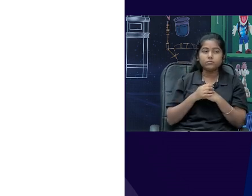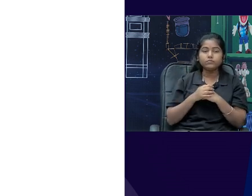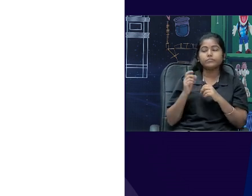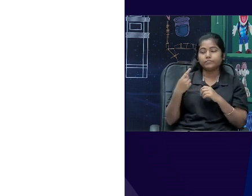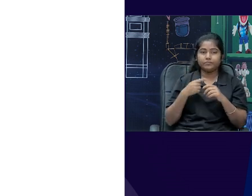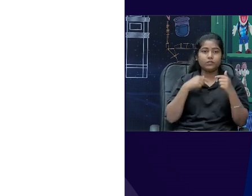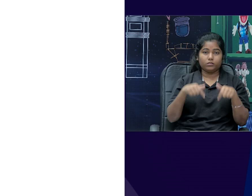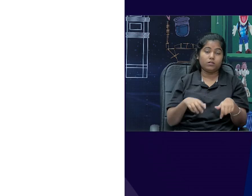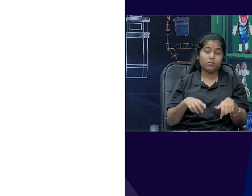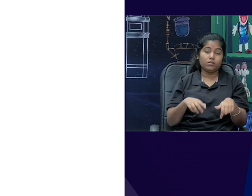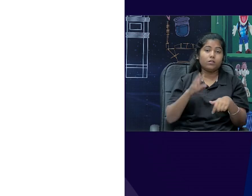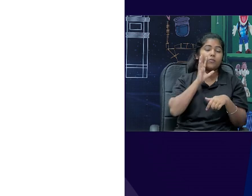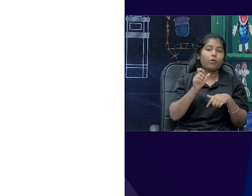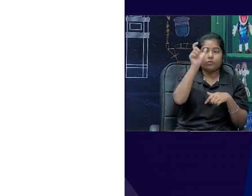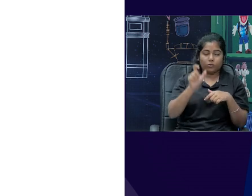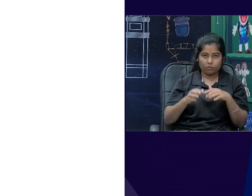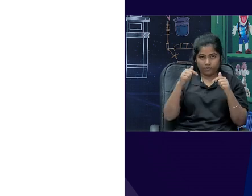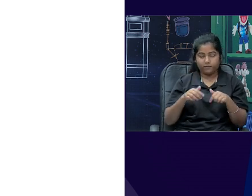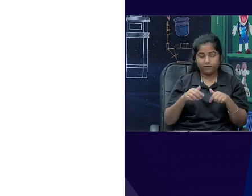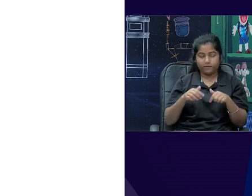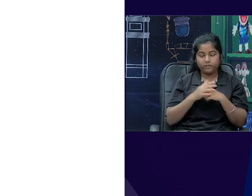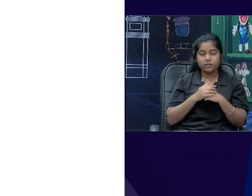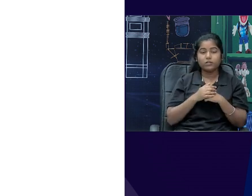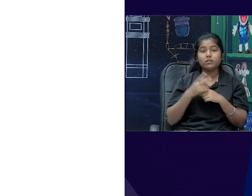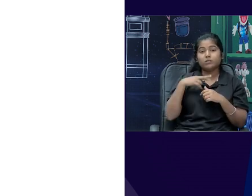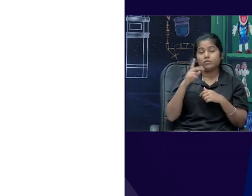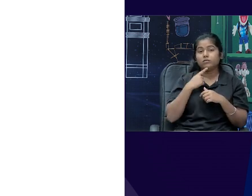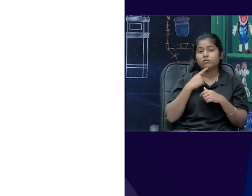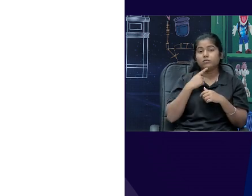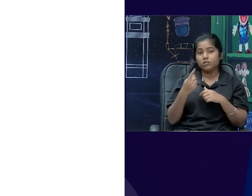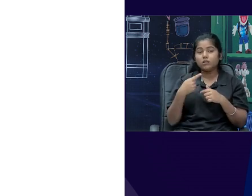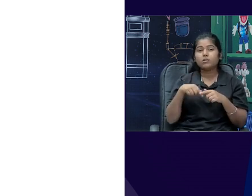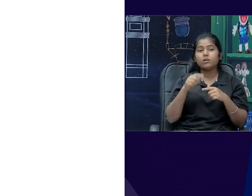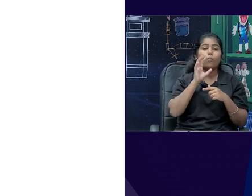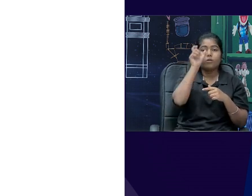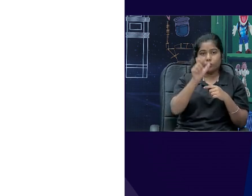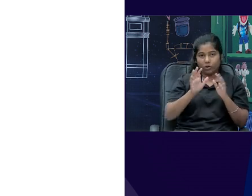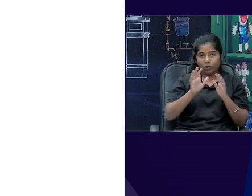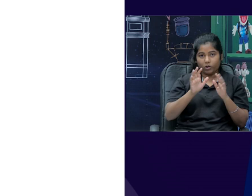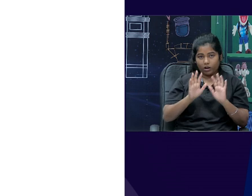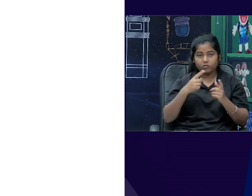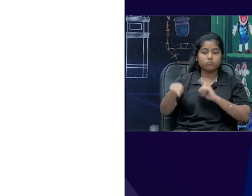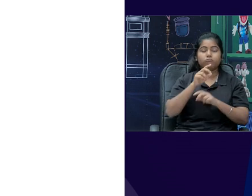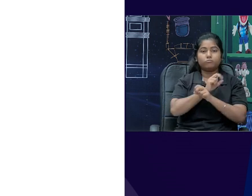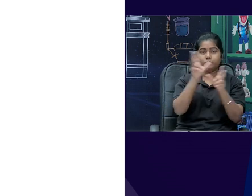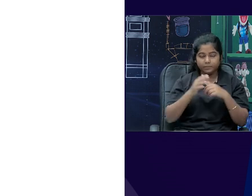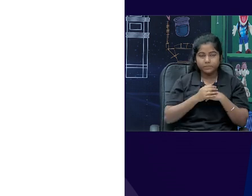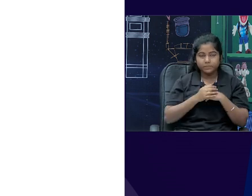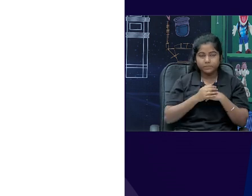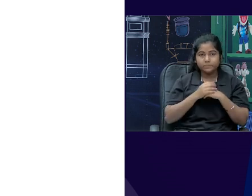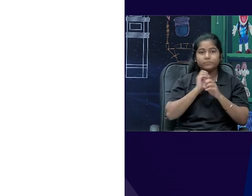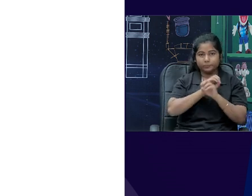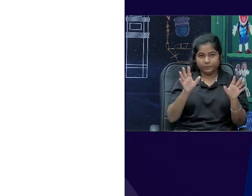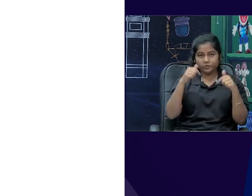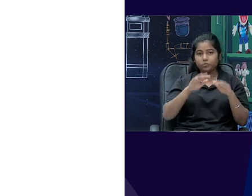चलिए अब हम आप पहुँचे हैं keywords तक तो मैं पायल से कहूंगा कि आप इन keywords को हम सब को बताएं कि कैसे sign language